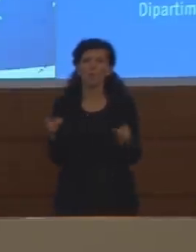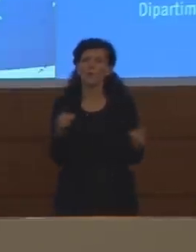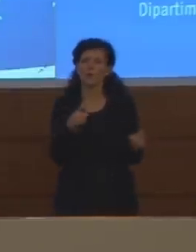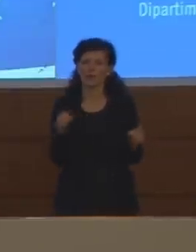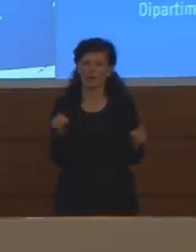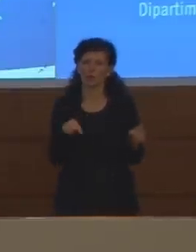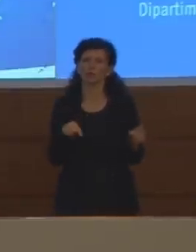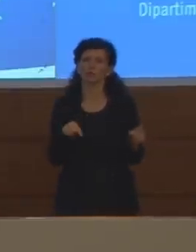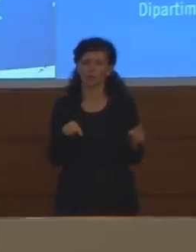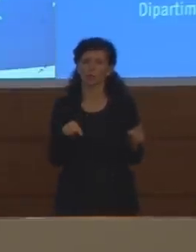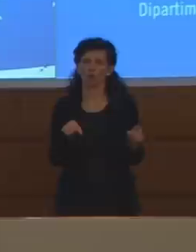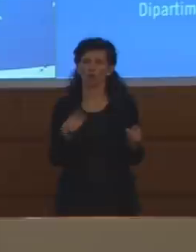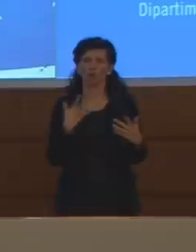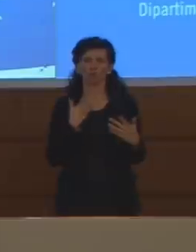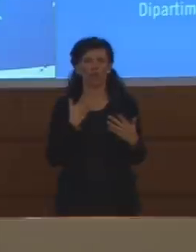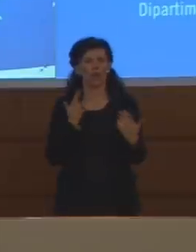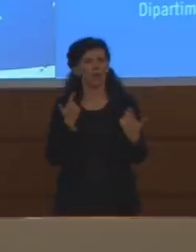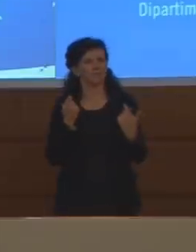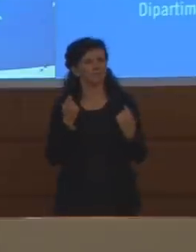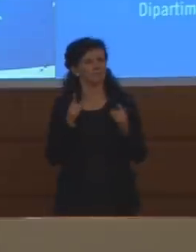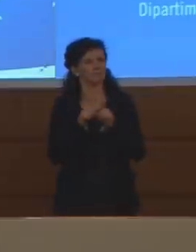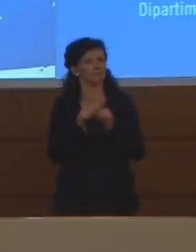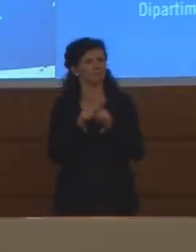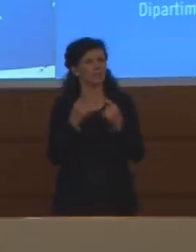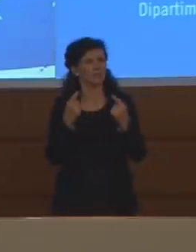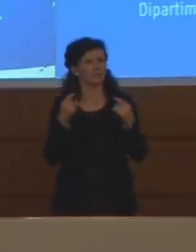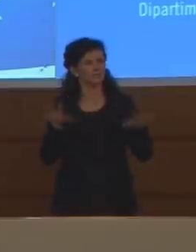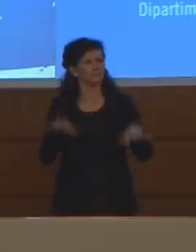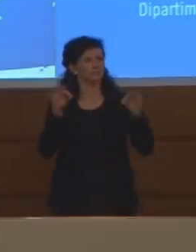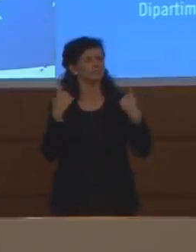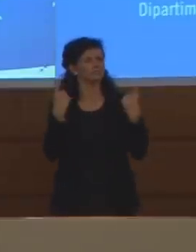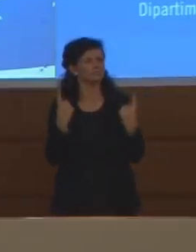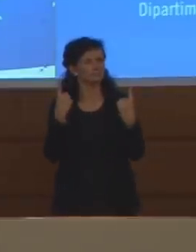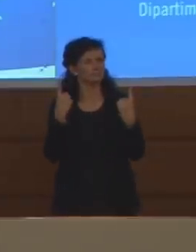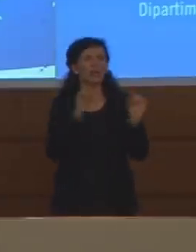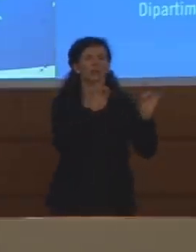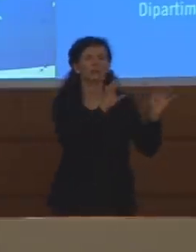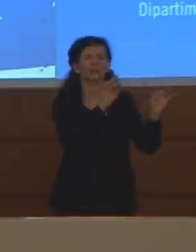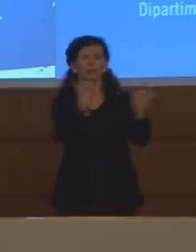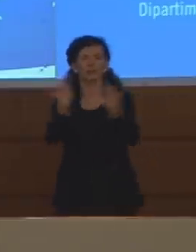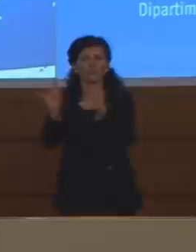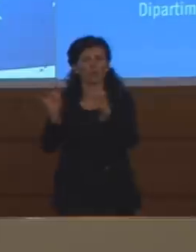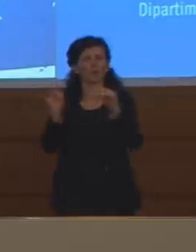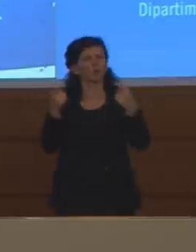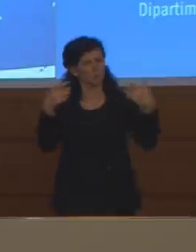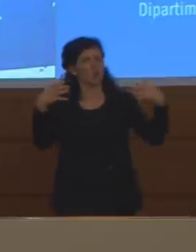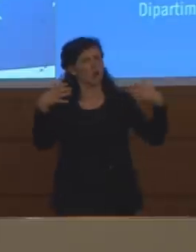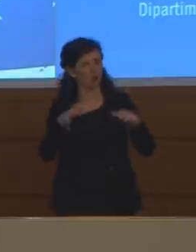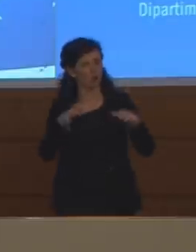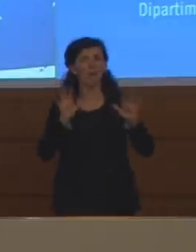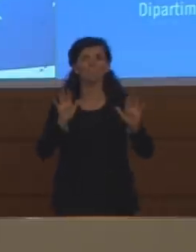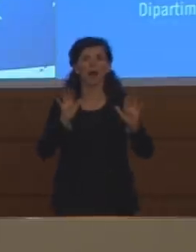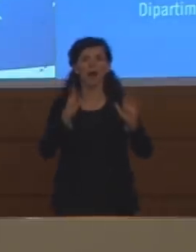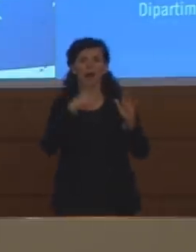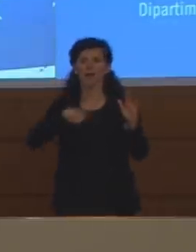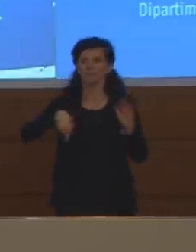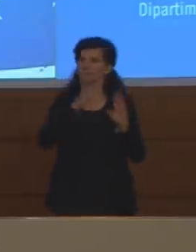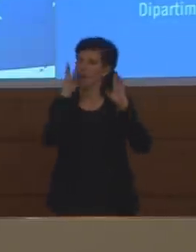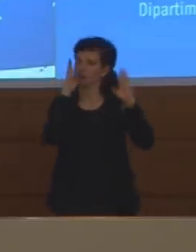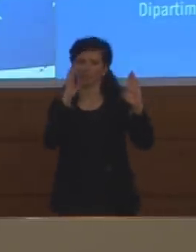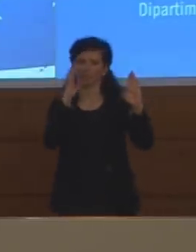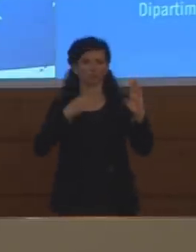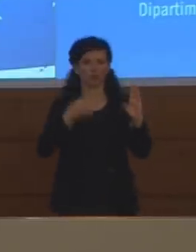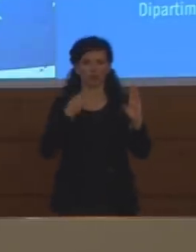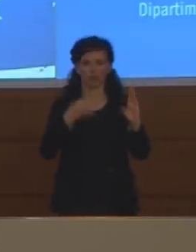relativa tregua per quanto riguarda la diffusione del virus, ma certamente non è il momento di abbassare la guardia.